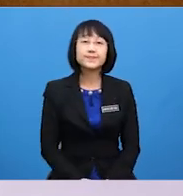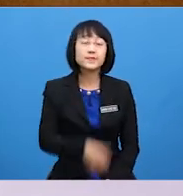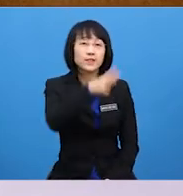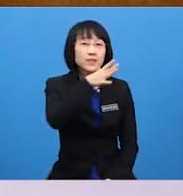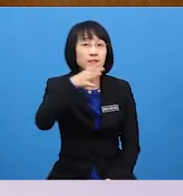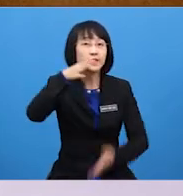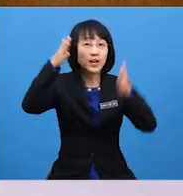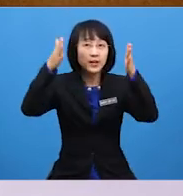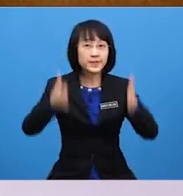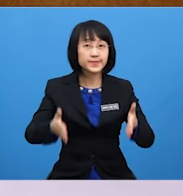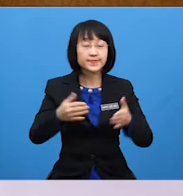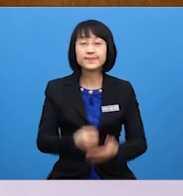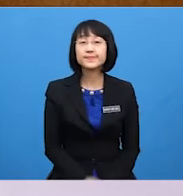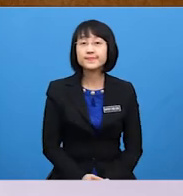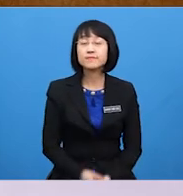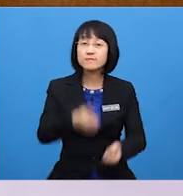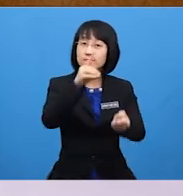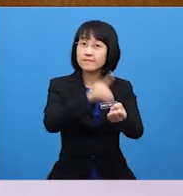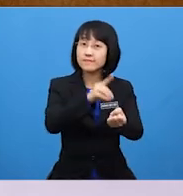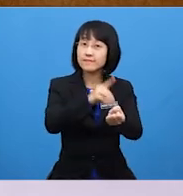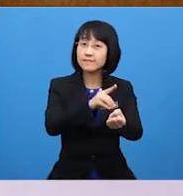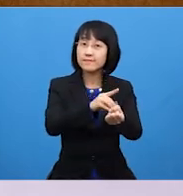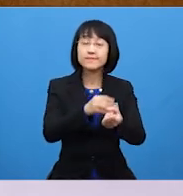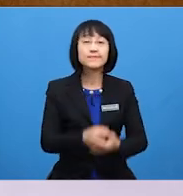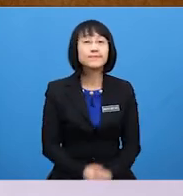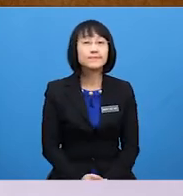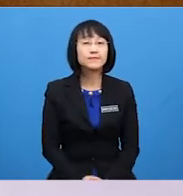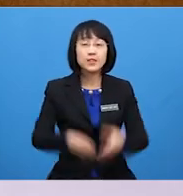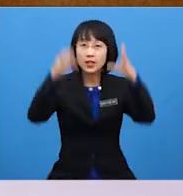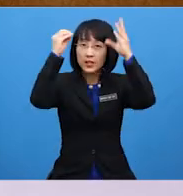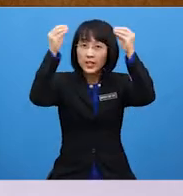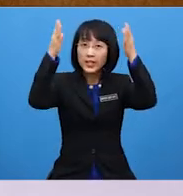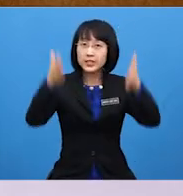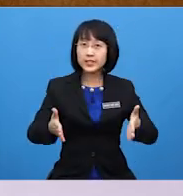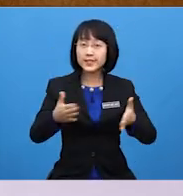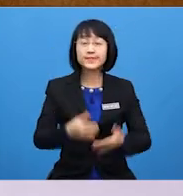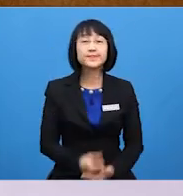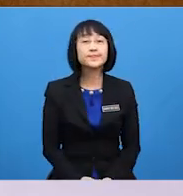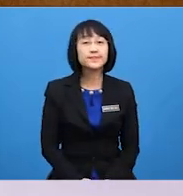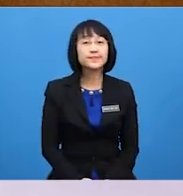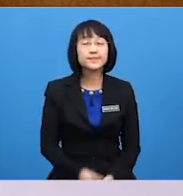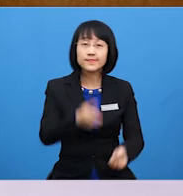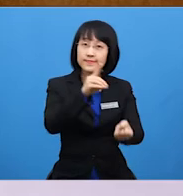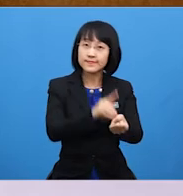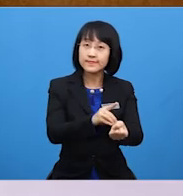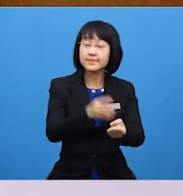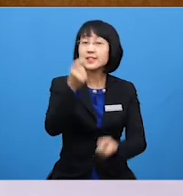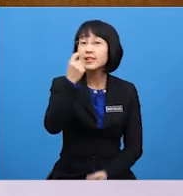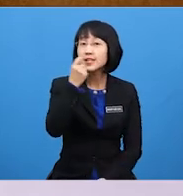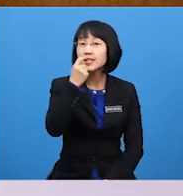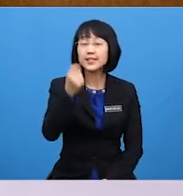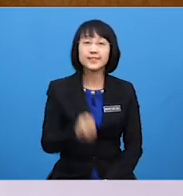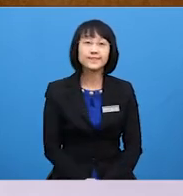Farmer Doctor Doctor Teacher Dentist